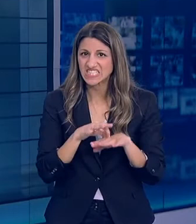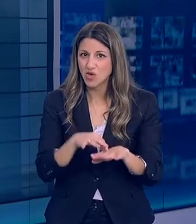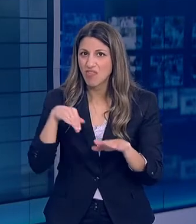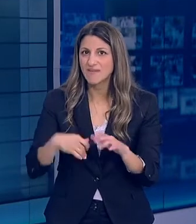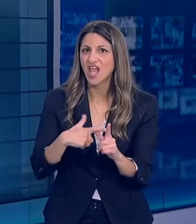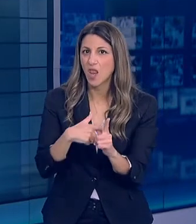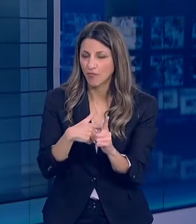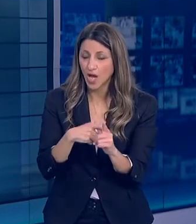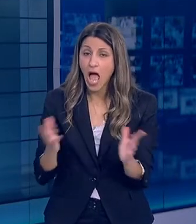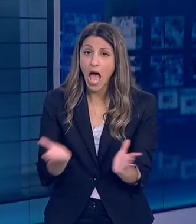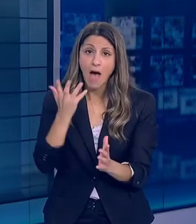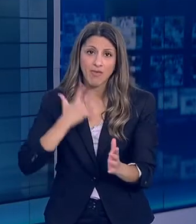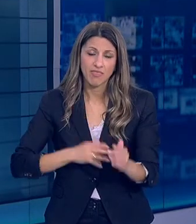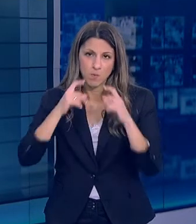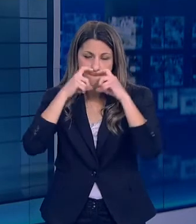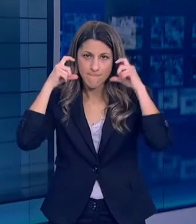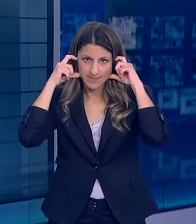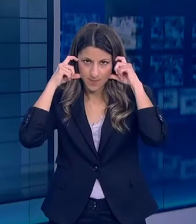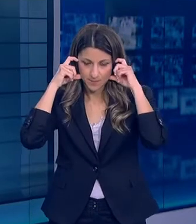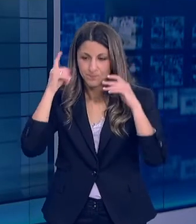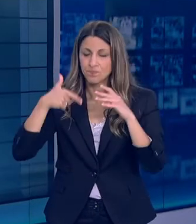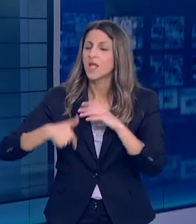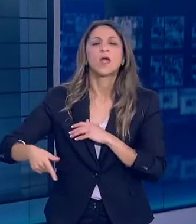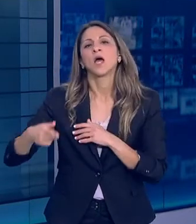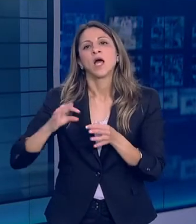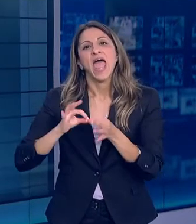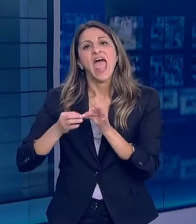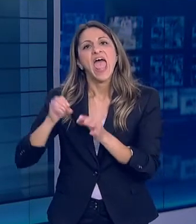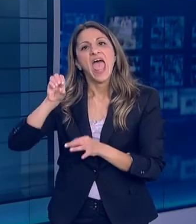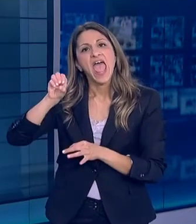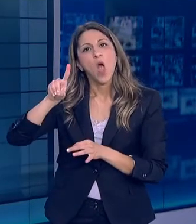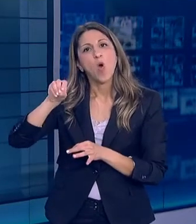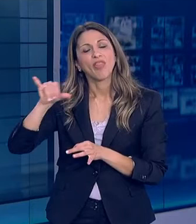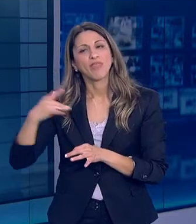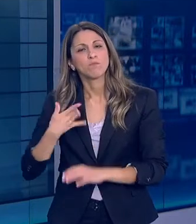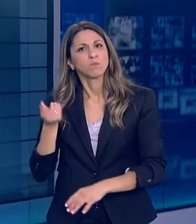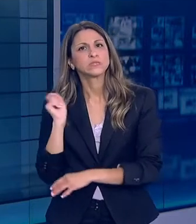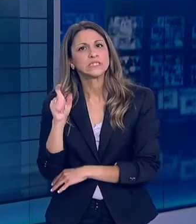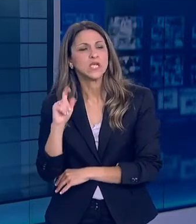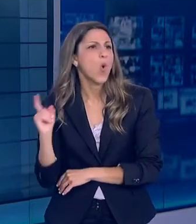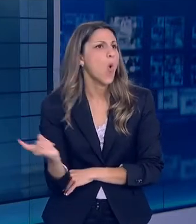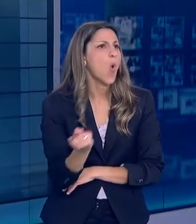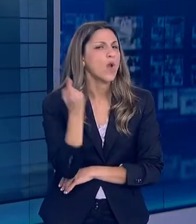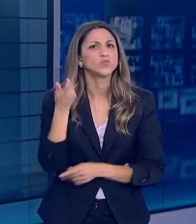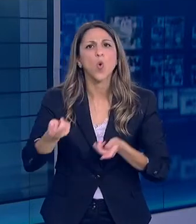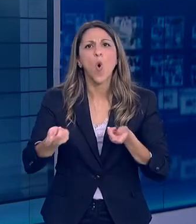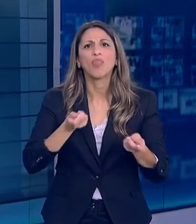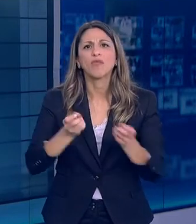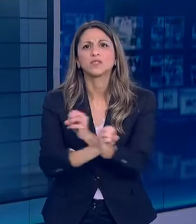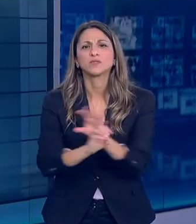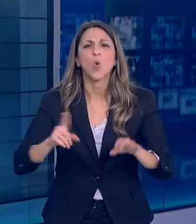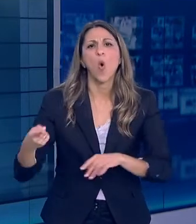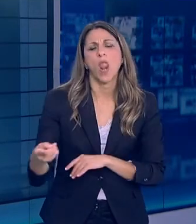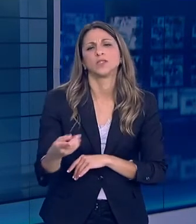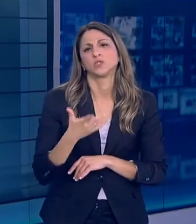ειδικές οδηγίες του ΕΟΔΗ Θα αποσταλούν τις επόμενες ημέρες Σε όλες τις δομές πρωτοβάθμιας εκπαίδευσης Και σημαντικό μέρος της πρώτης ημέρας